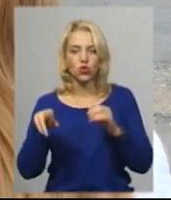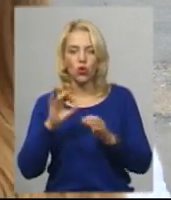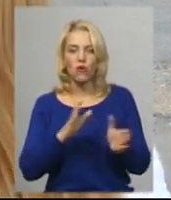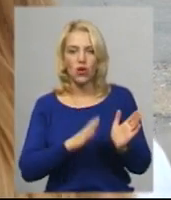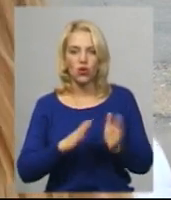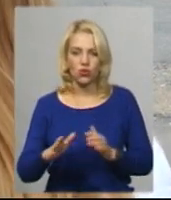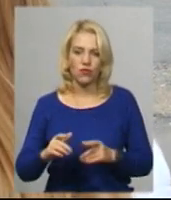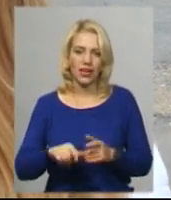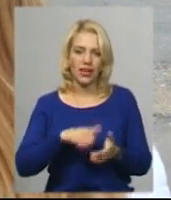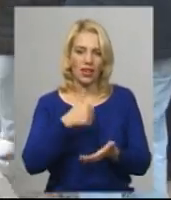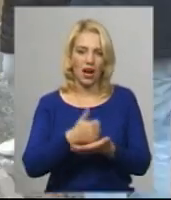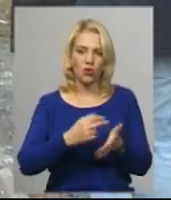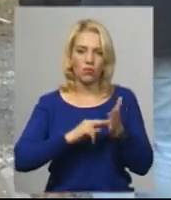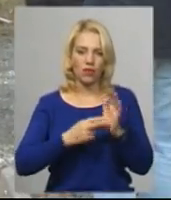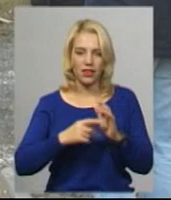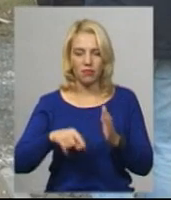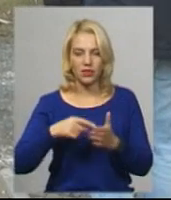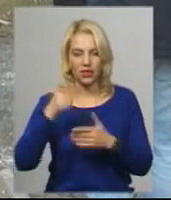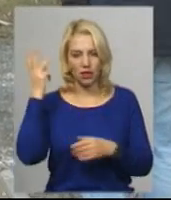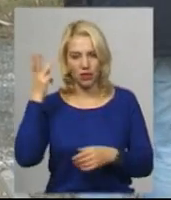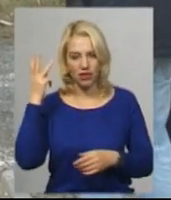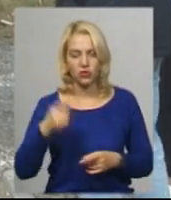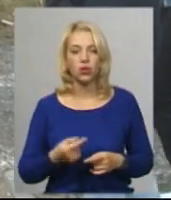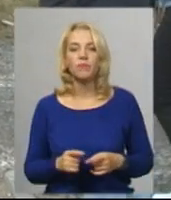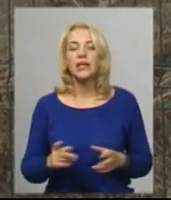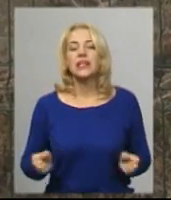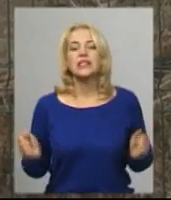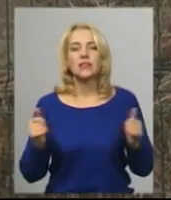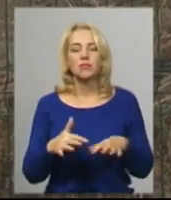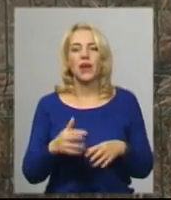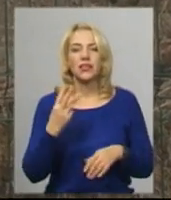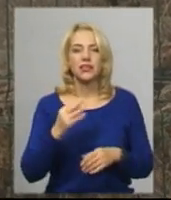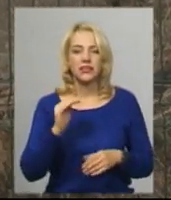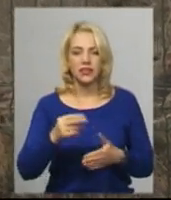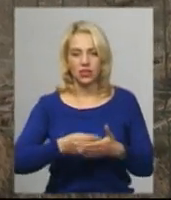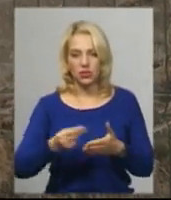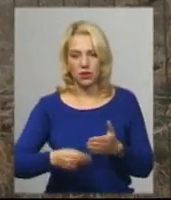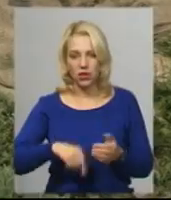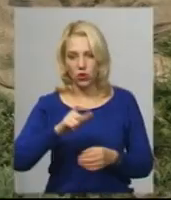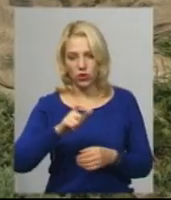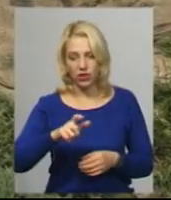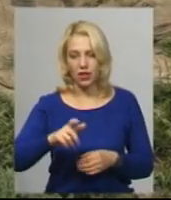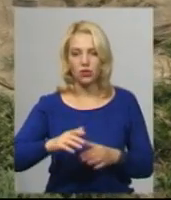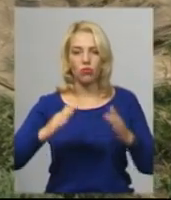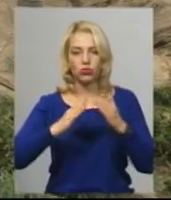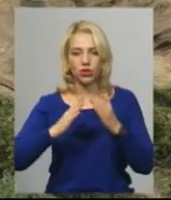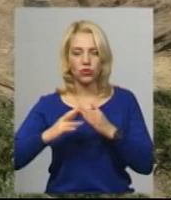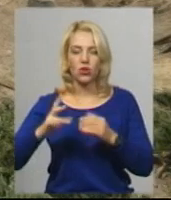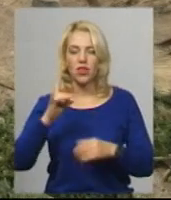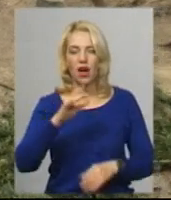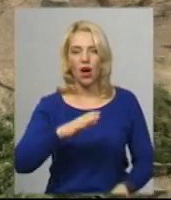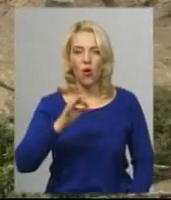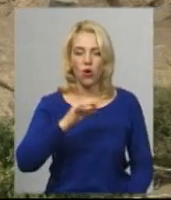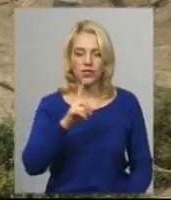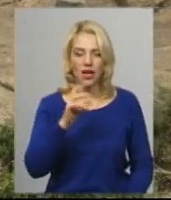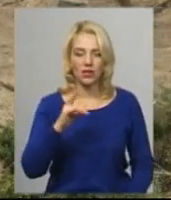генплану міста Хмельницького. Микола Козачук додає, зібрали понад 3 тисячі підписів мешканців будинків на Озерні, які проти будівництва